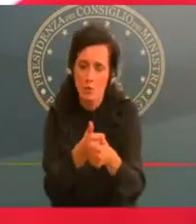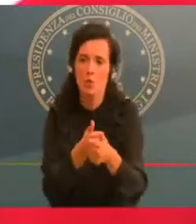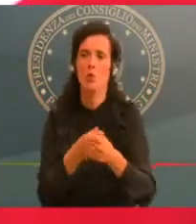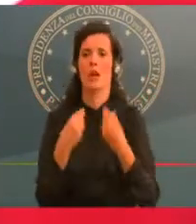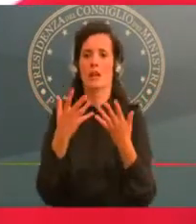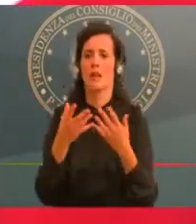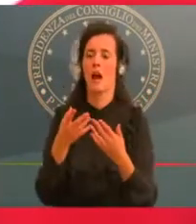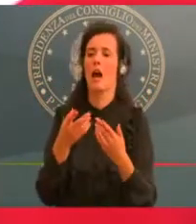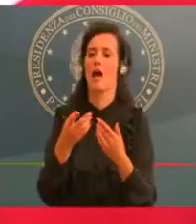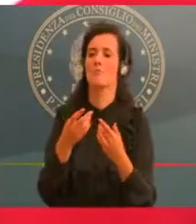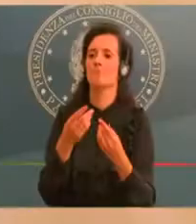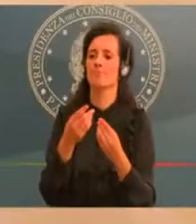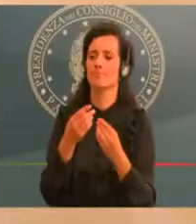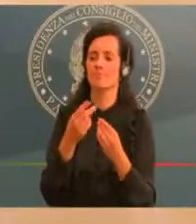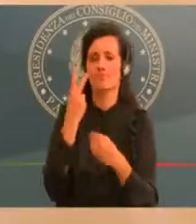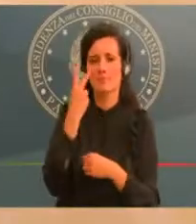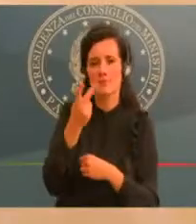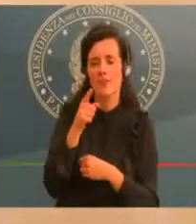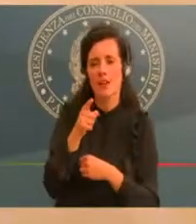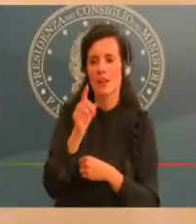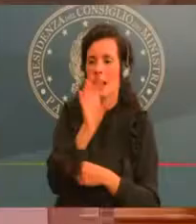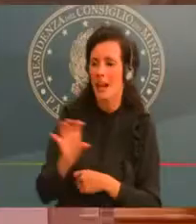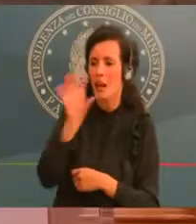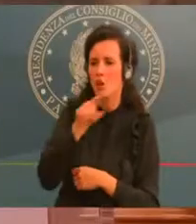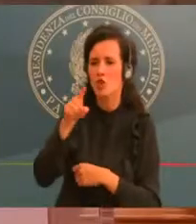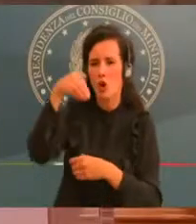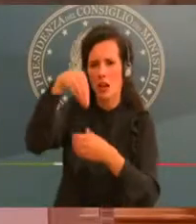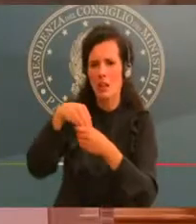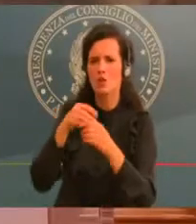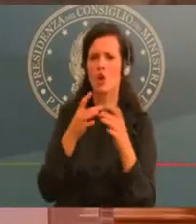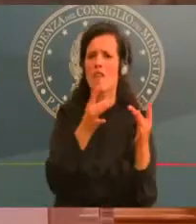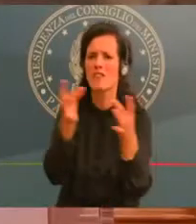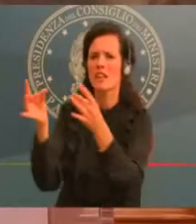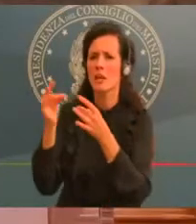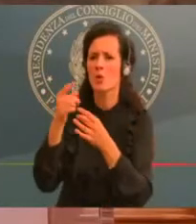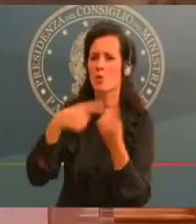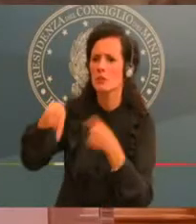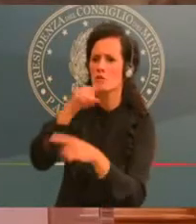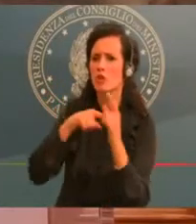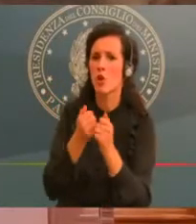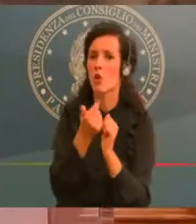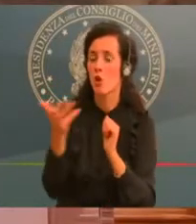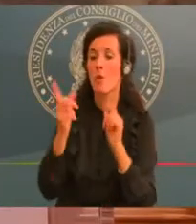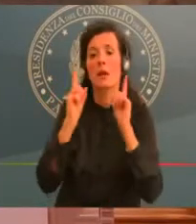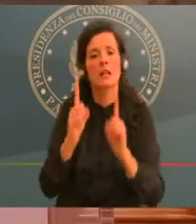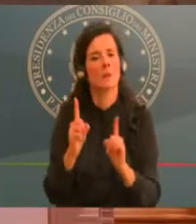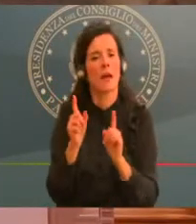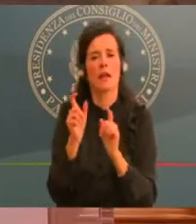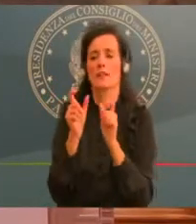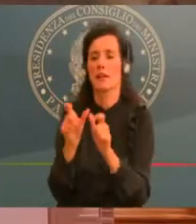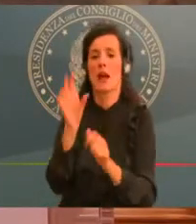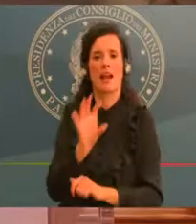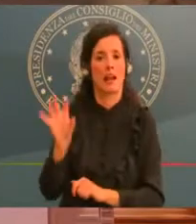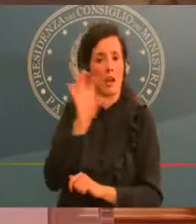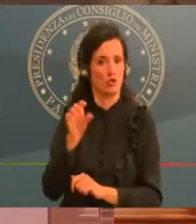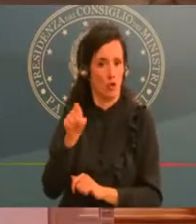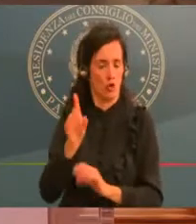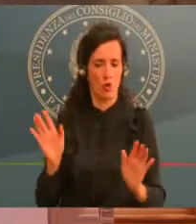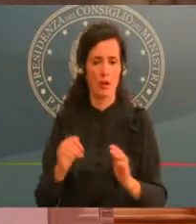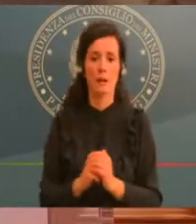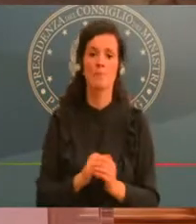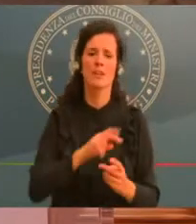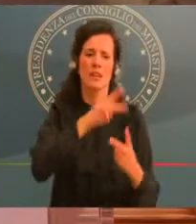regionale. Per quanto riguarda l'altra misura, l'altro tema che ha posto, l'altro quesito, quello dei